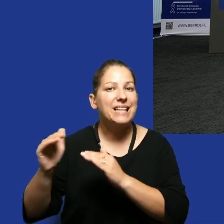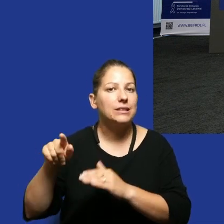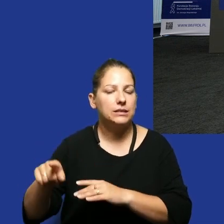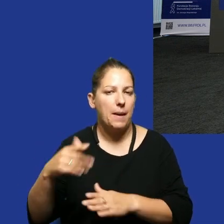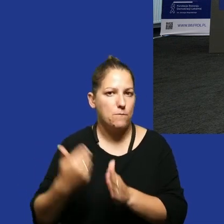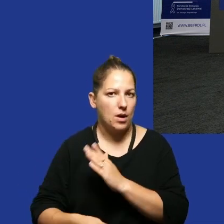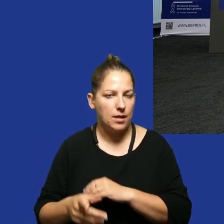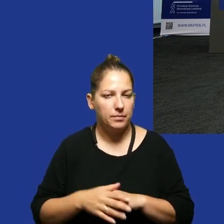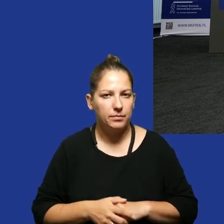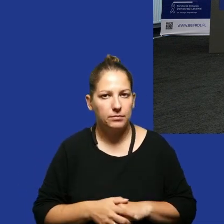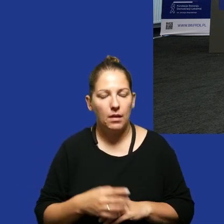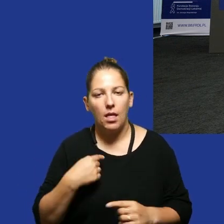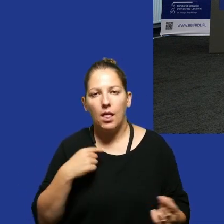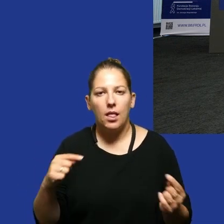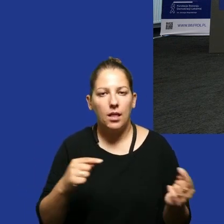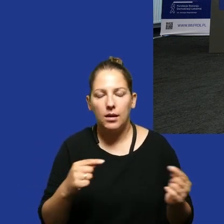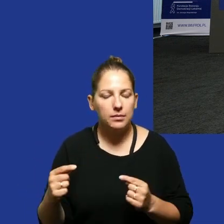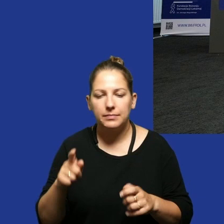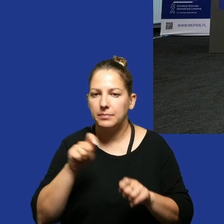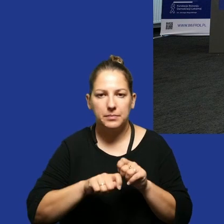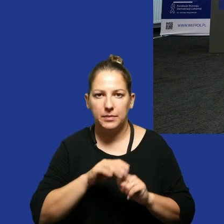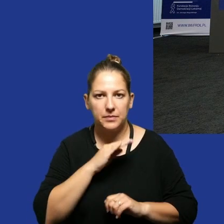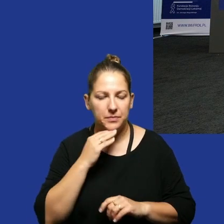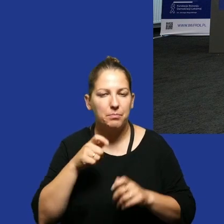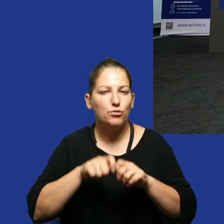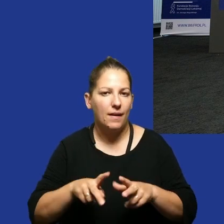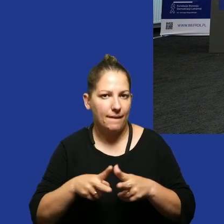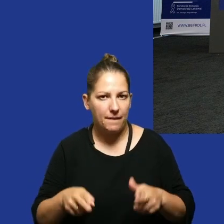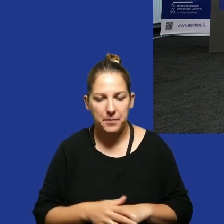które nie chciały żebyśmy sprawdźmy to później w przerwie